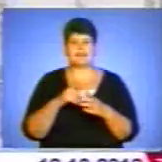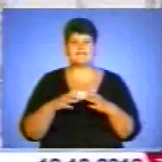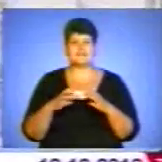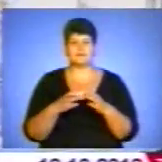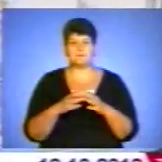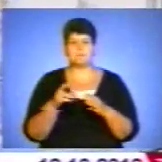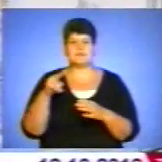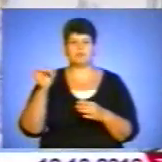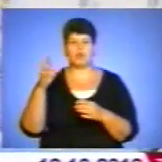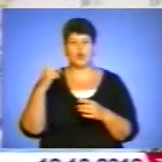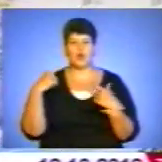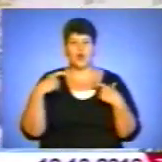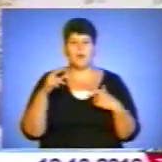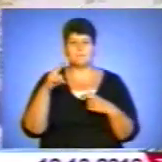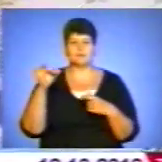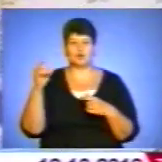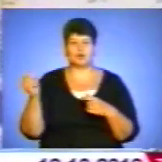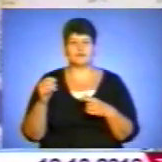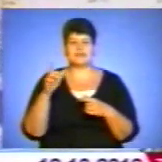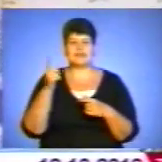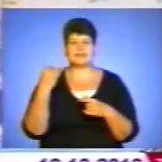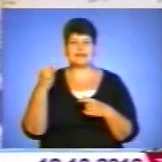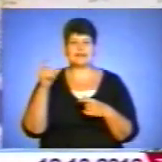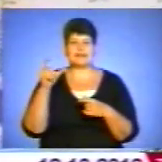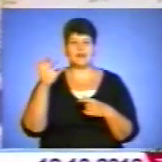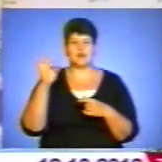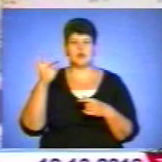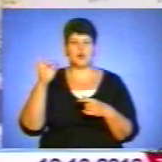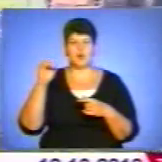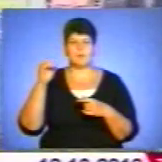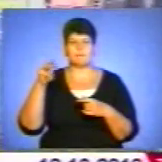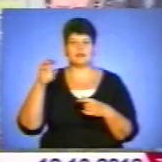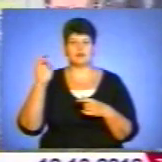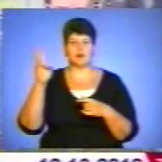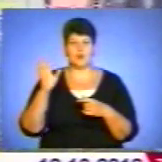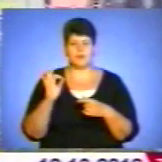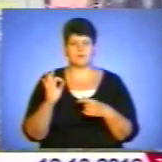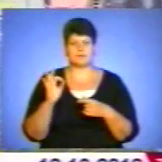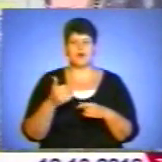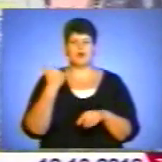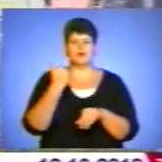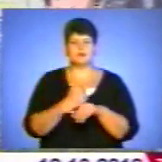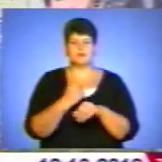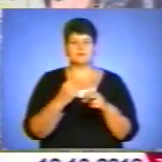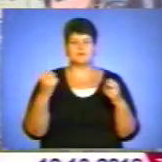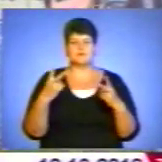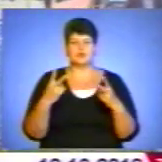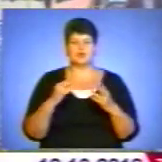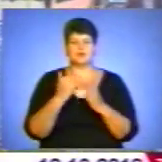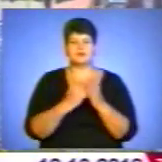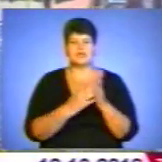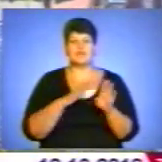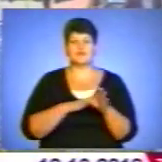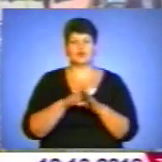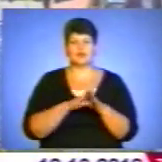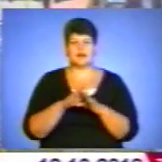підполковник Микола Єрьоменко. У нашій бригаді фахи військовослужбовці. Основним питанням професійної номінації є виконання